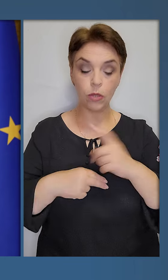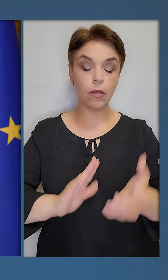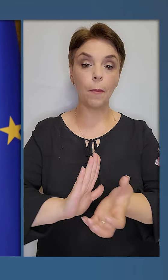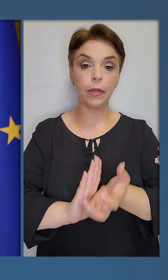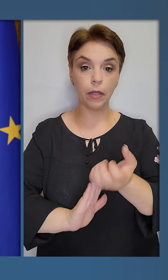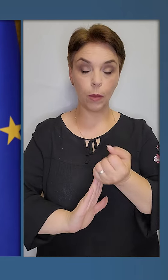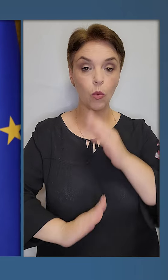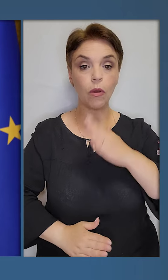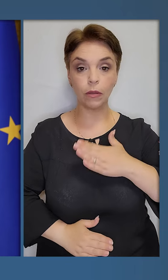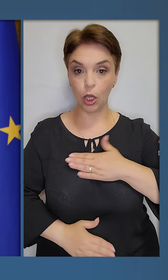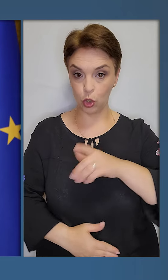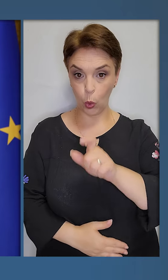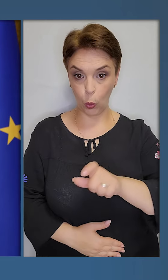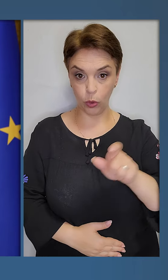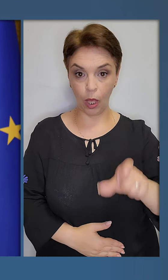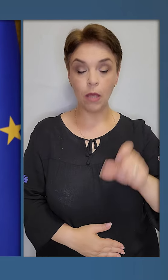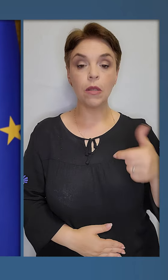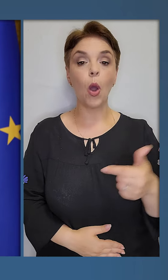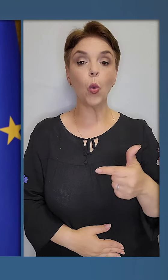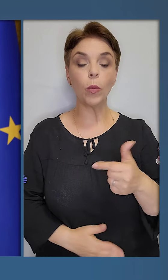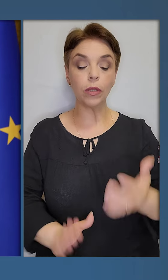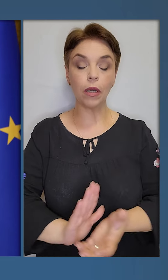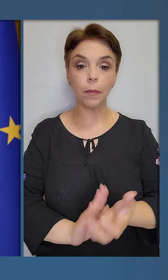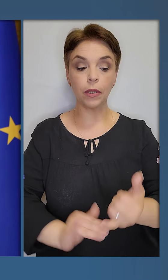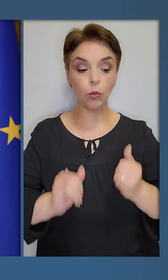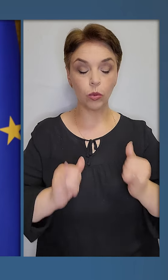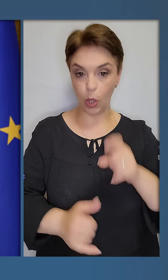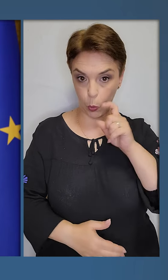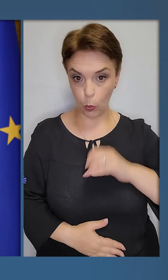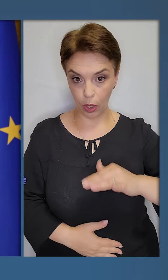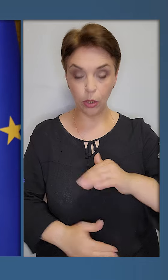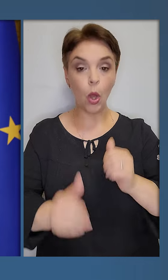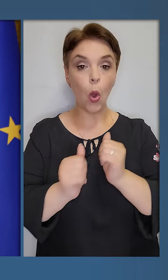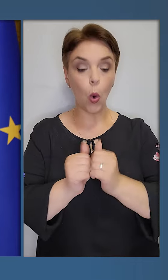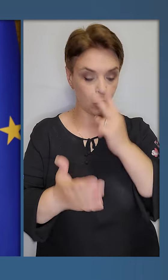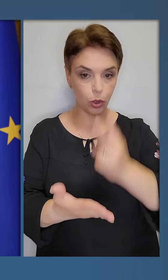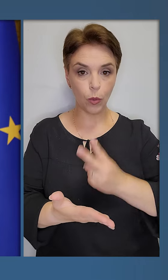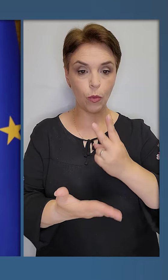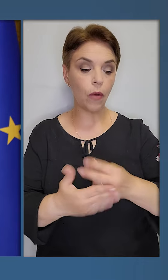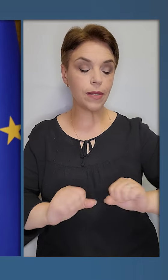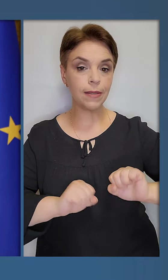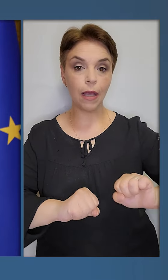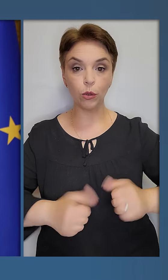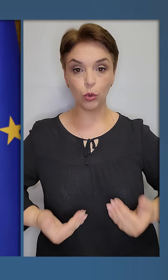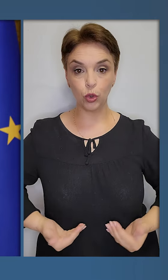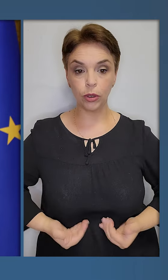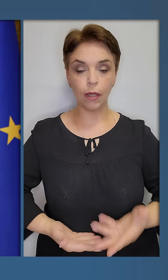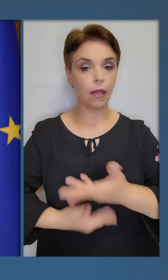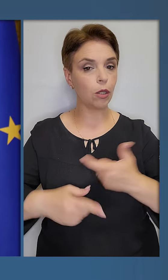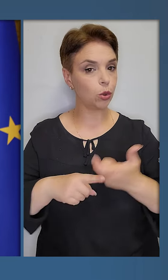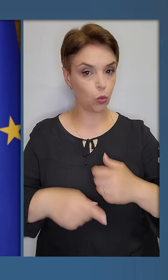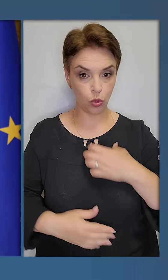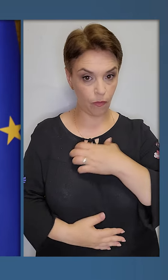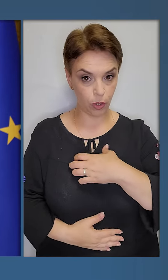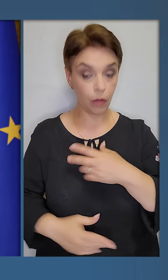підтримку наших людей, за гуманітарну підтримку для України. Кожен прояв захисту життя для нас дуже